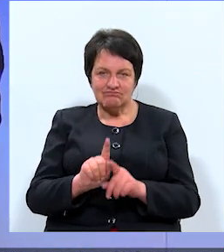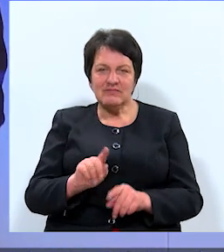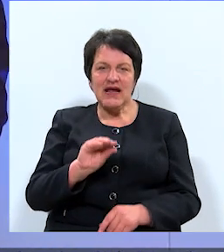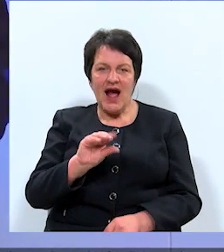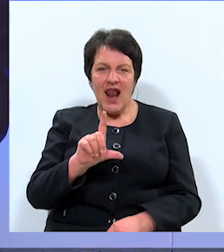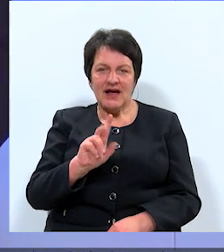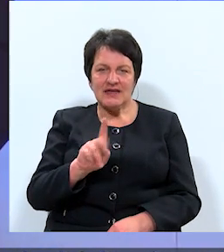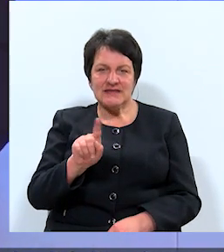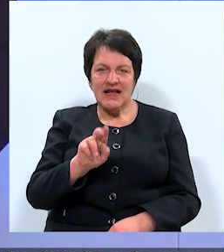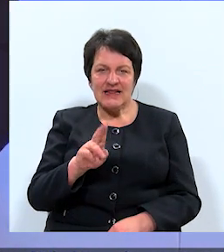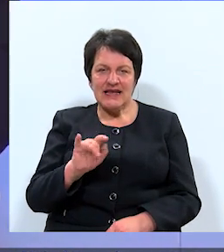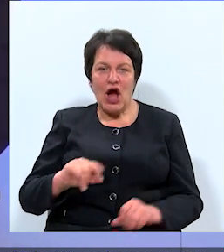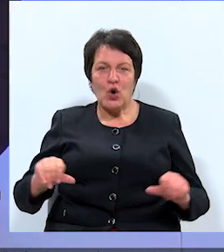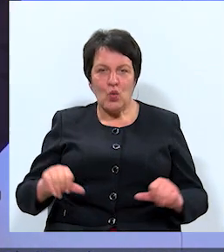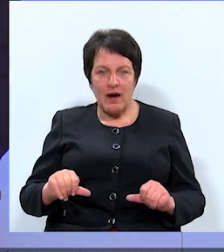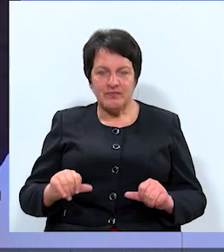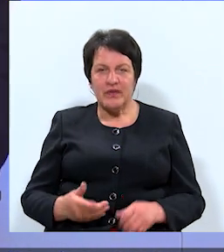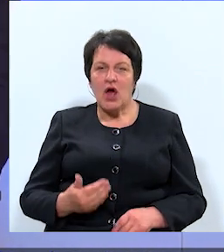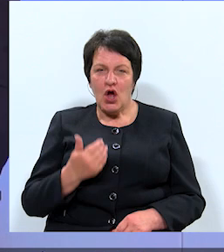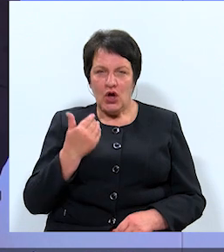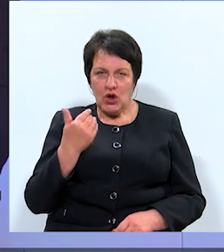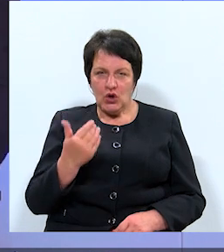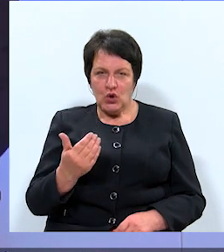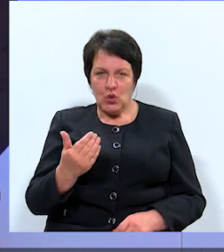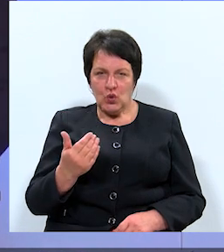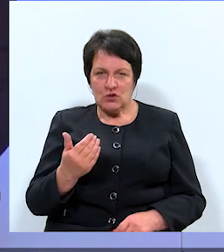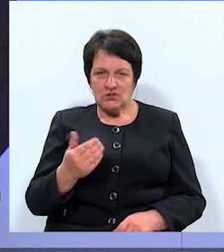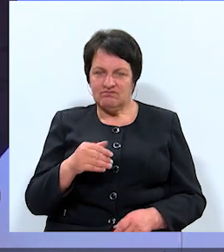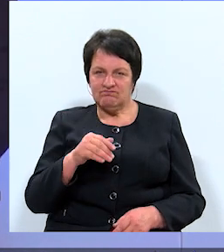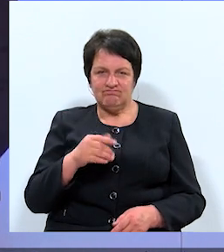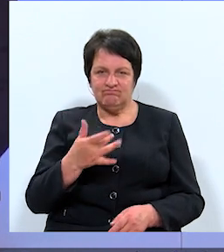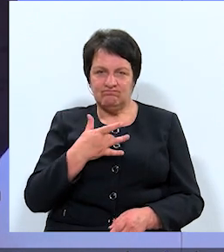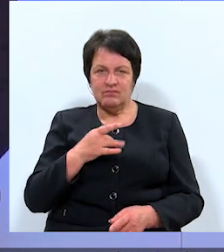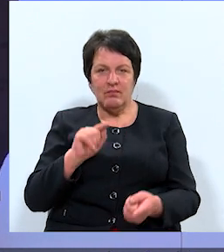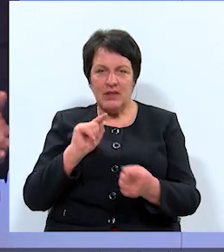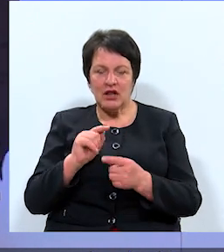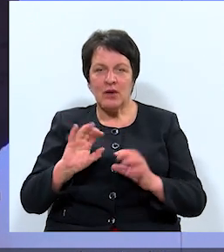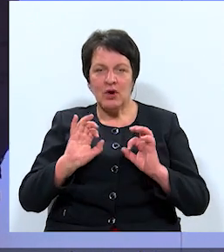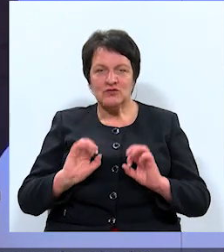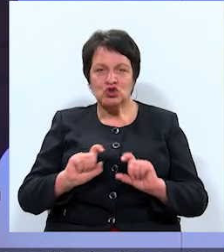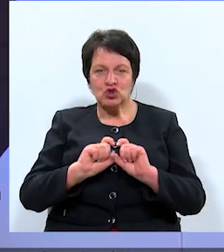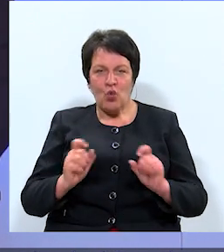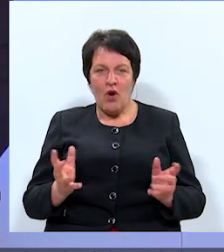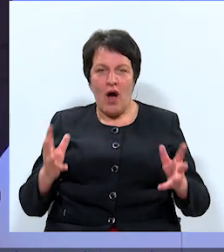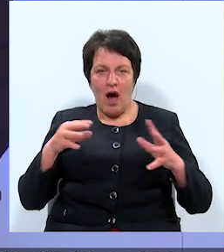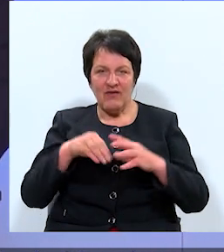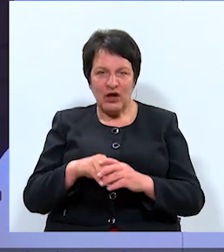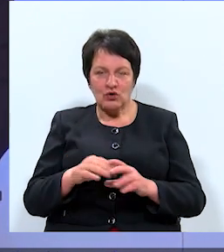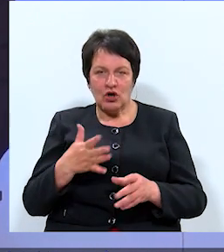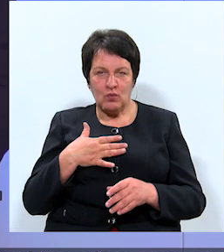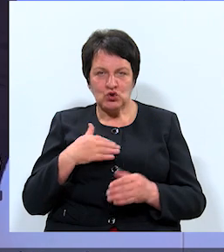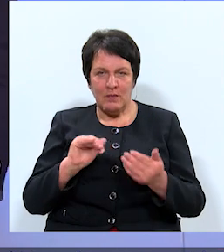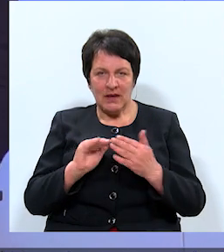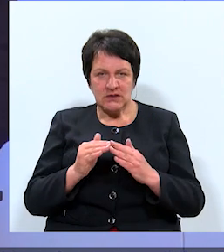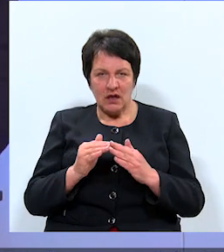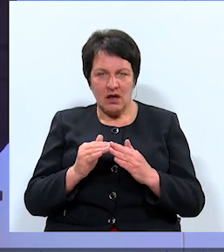Jūs iestēties pretprofesionālā skolu apvienošanu mūsu pilsētā.